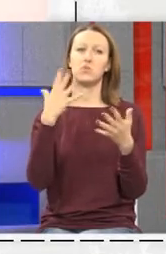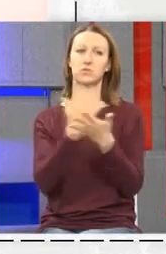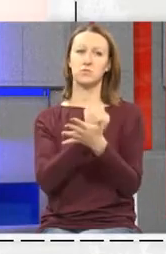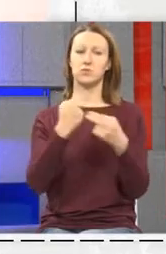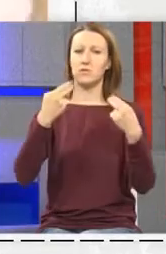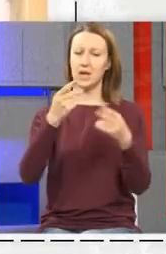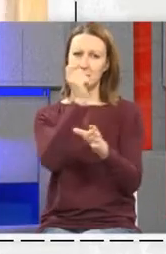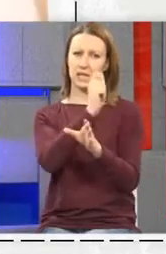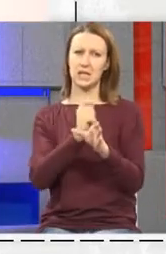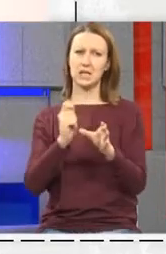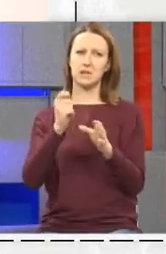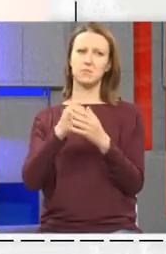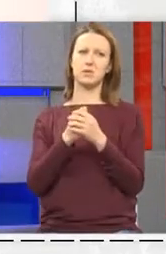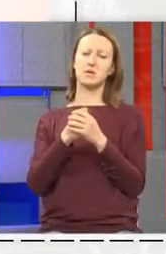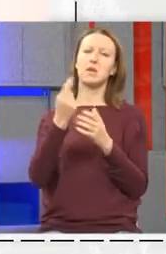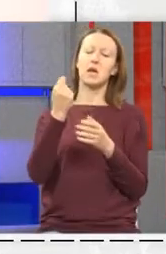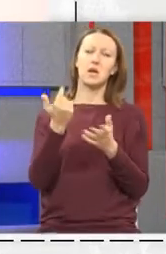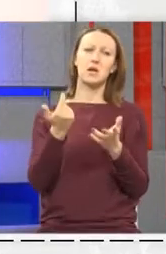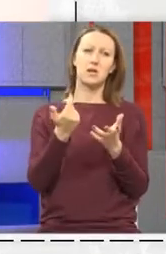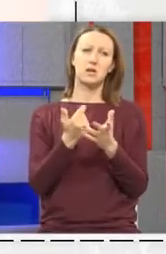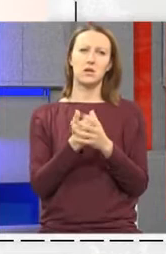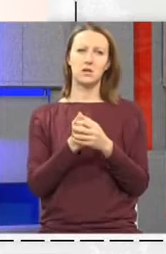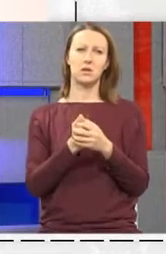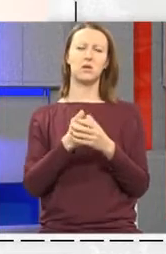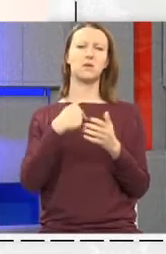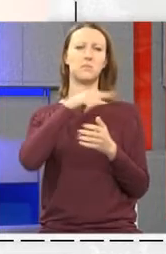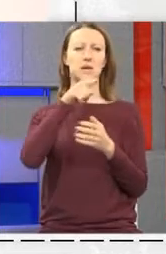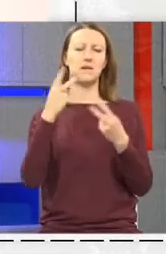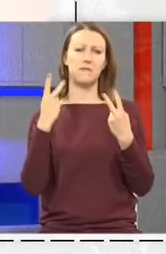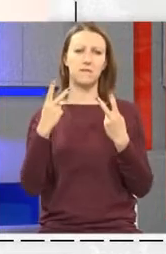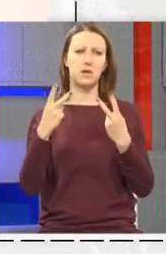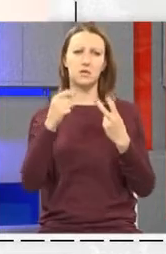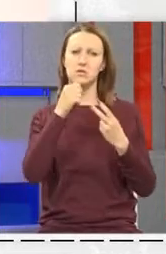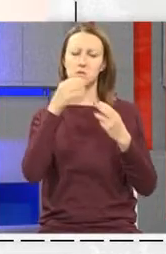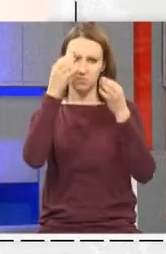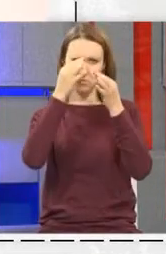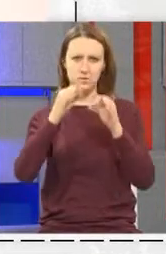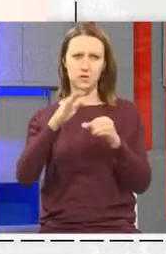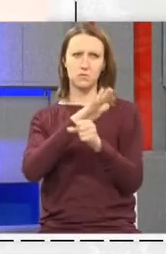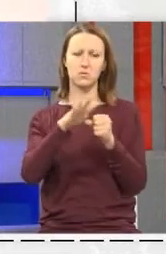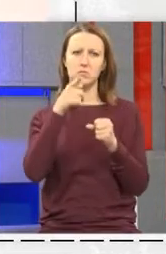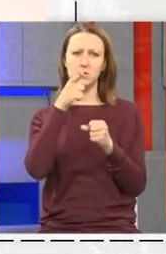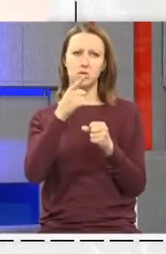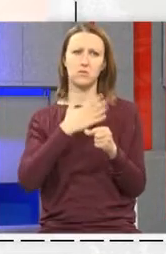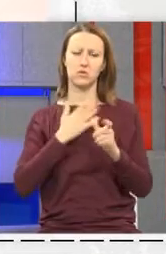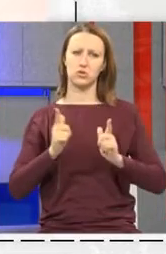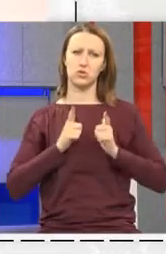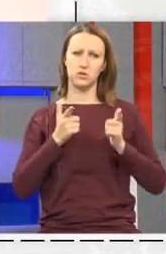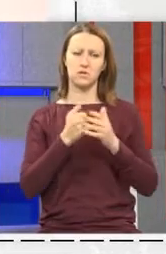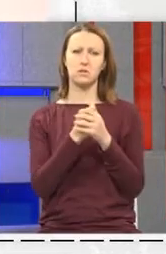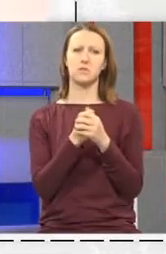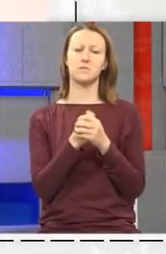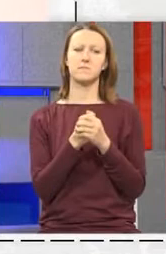uspješno Jer Meni je jako važno I posvjetio sam mu se potpuno To je sad moj život